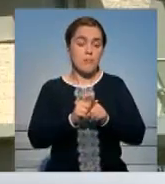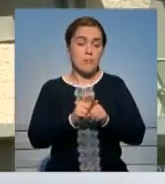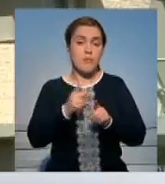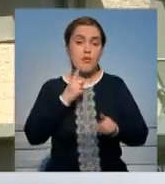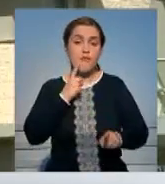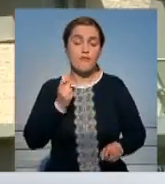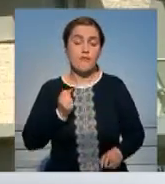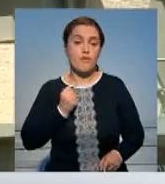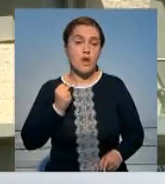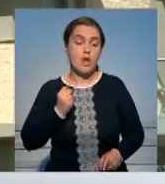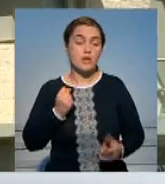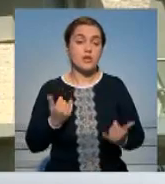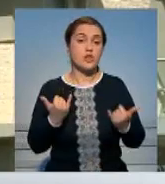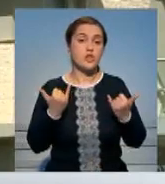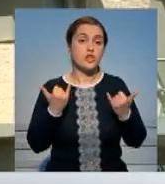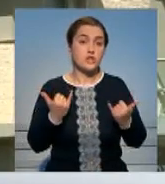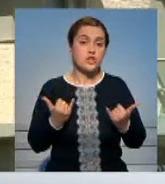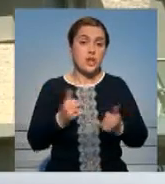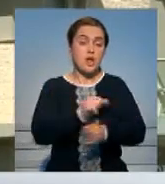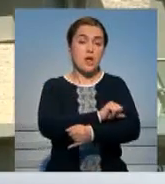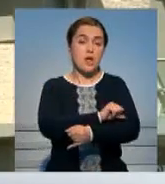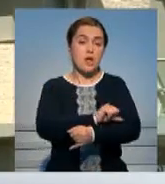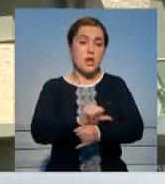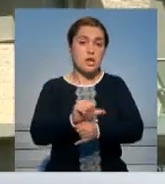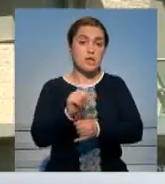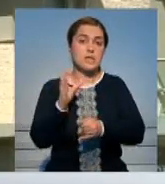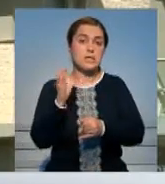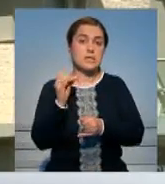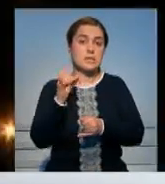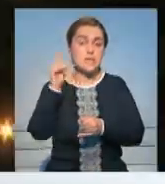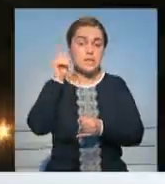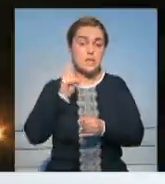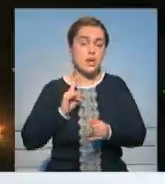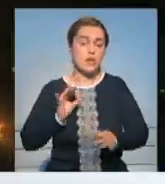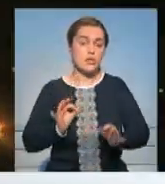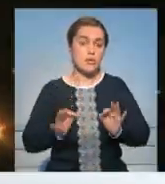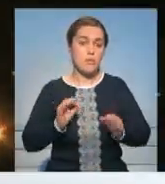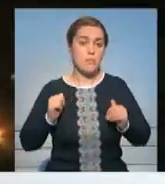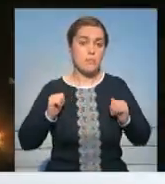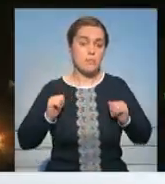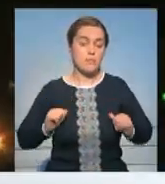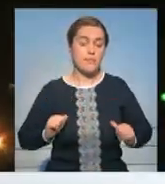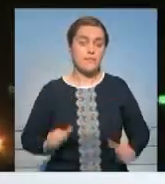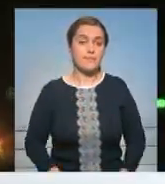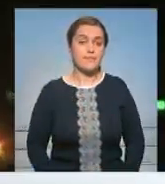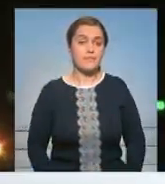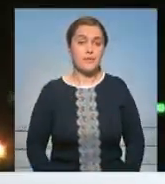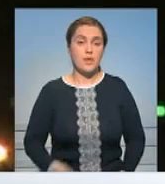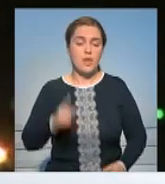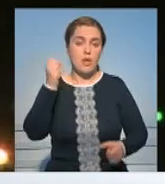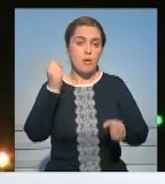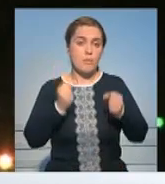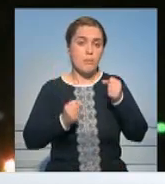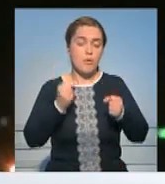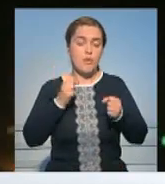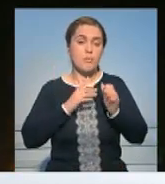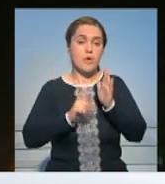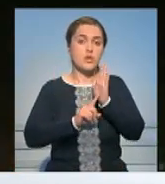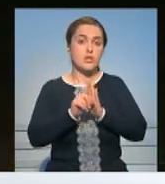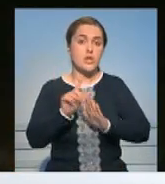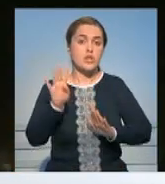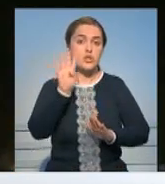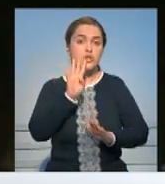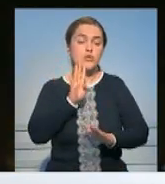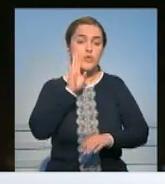обстановка на израильско-сирийской границе достаточно спокойная. Как сообщалось ранее, бомбардировка началась в 4 часа.